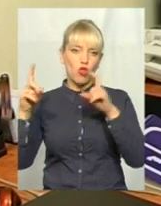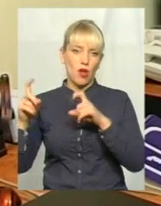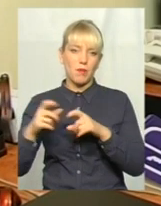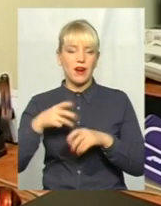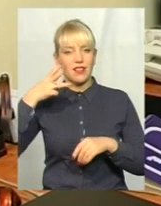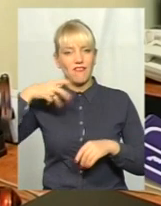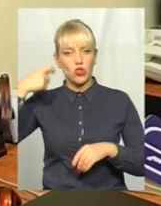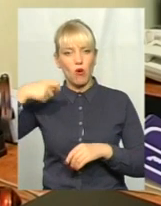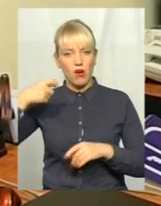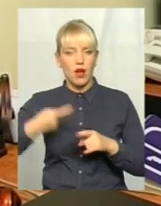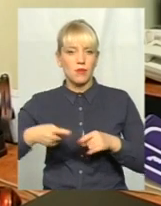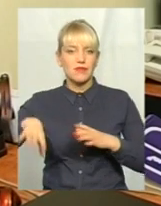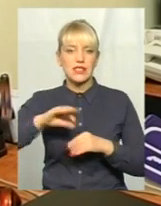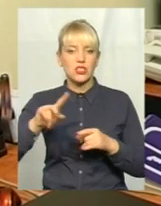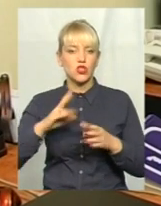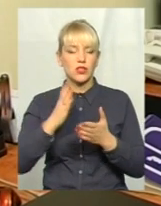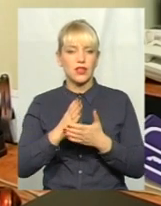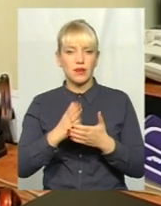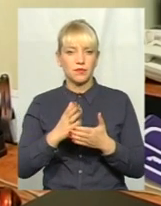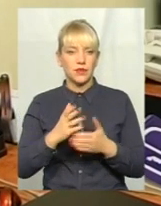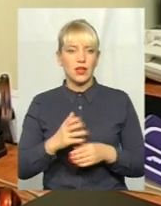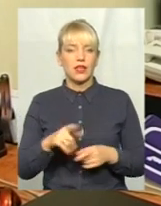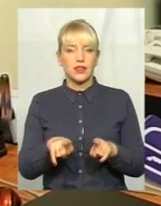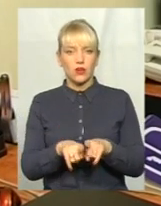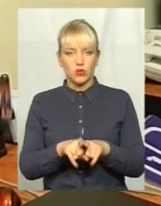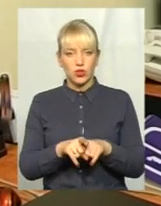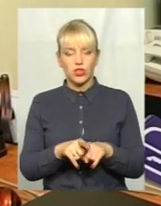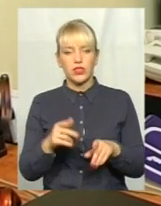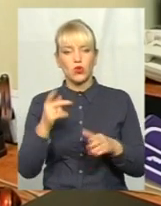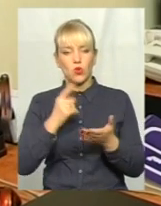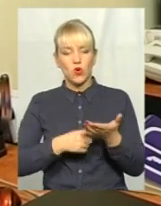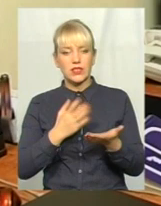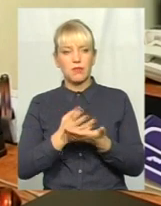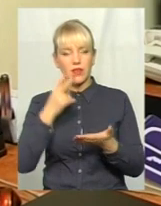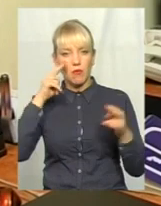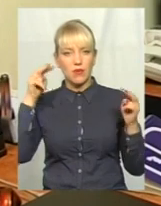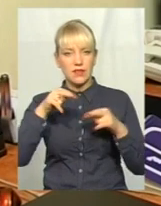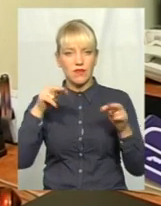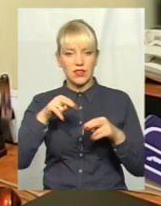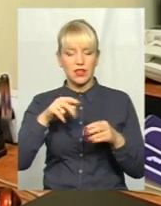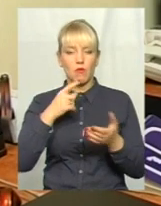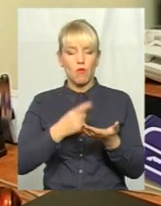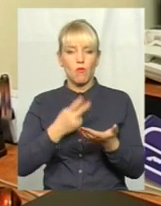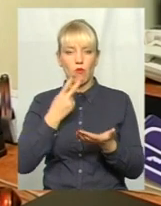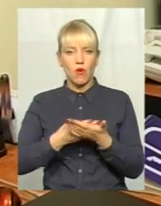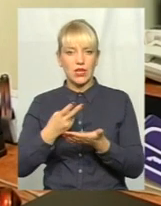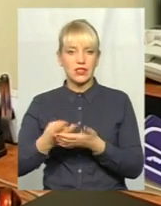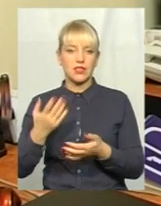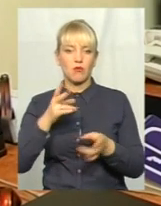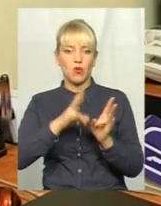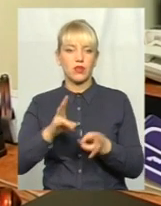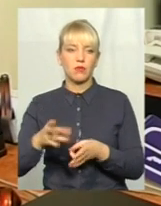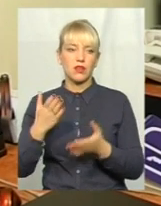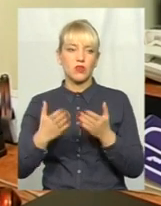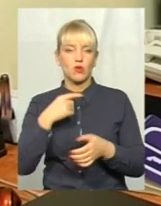відеокамера. Це все, що є під рукою. Також доказами є покази свідків потерпілих, якщо це, якщо мова йде,